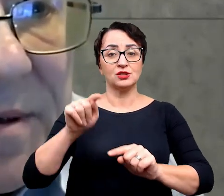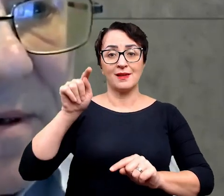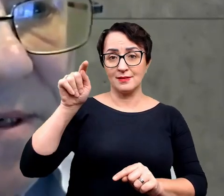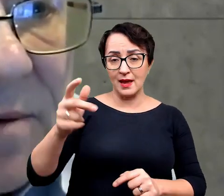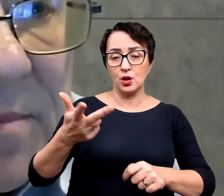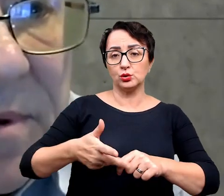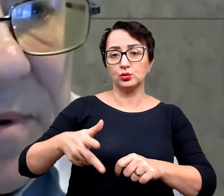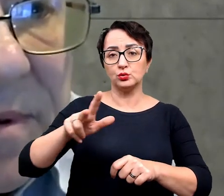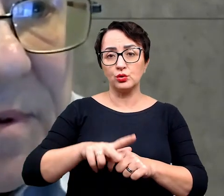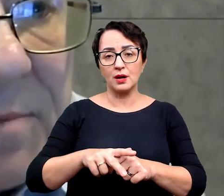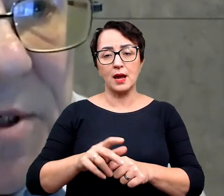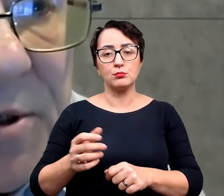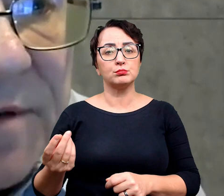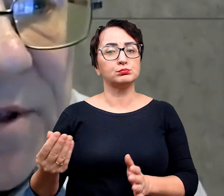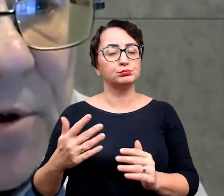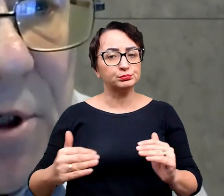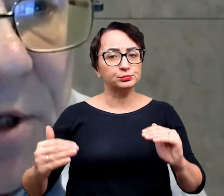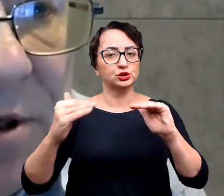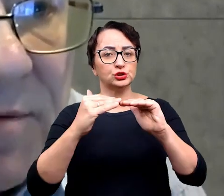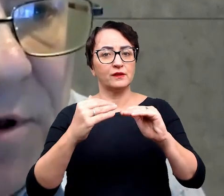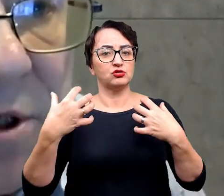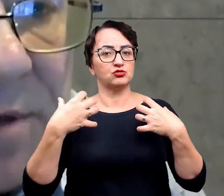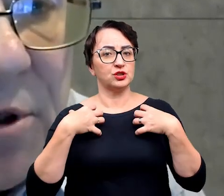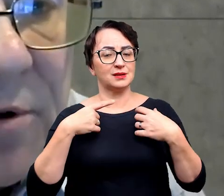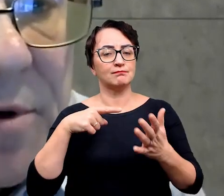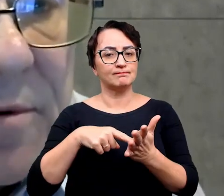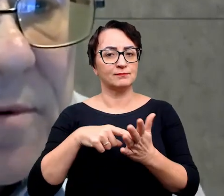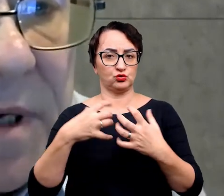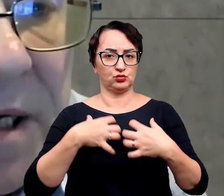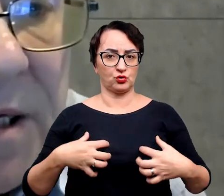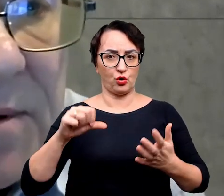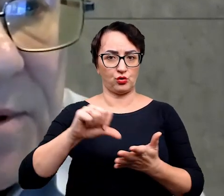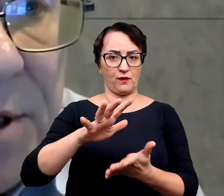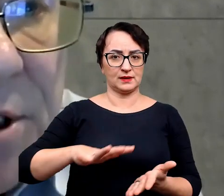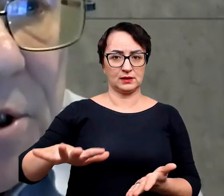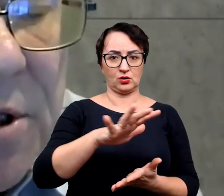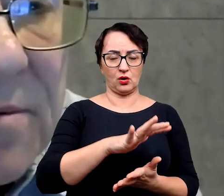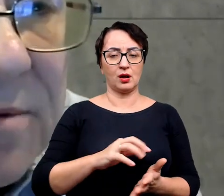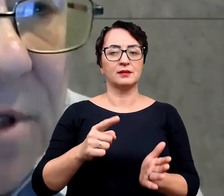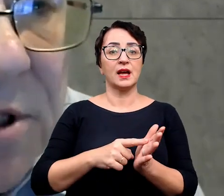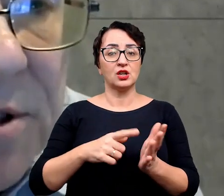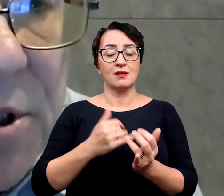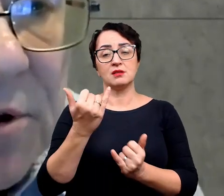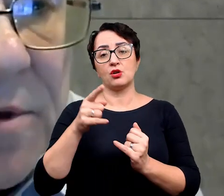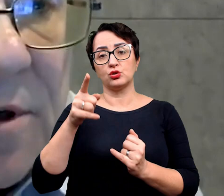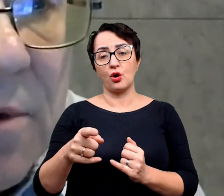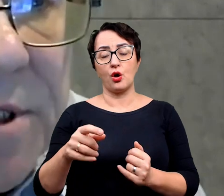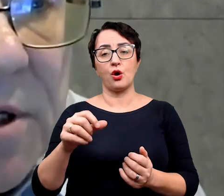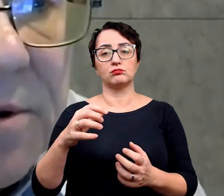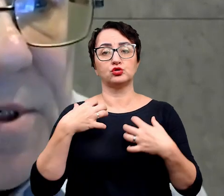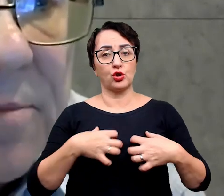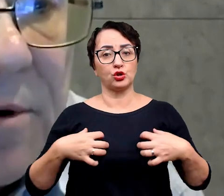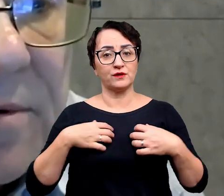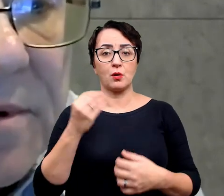które są przystosowane do życia tylko w określonym środowisku. Najczęściej, jeżeli to jest środowisko